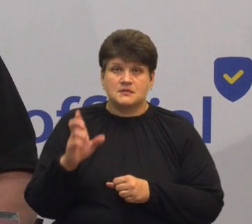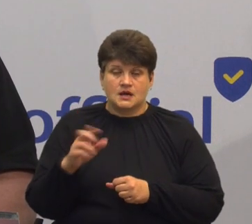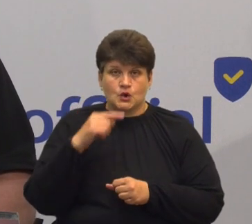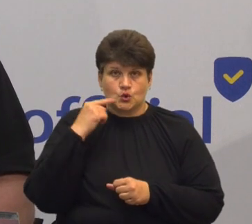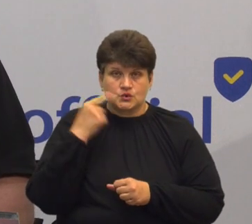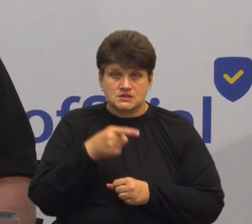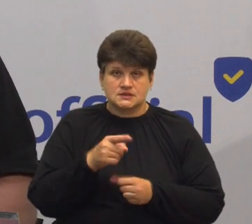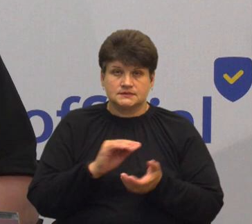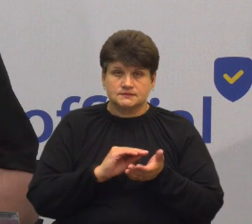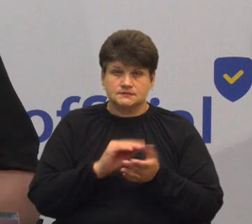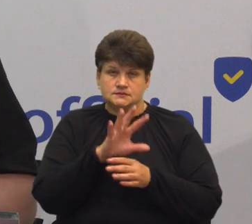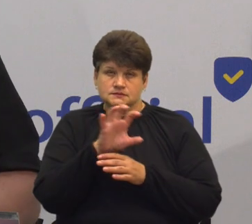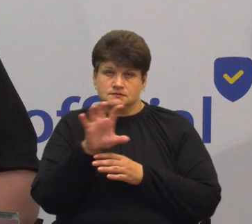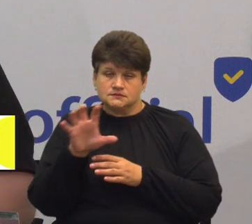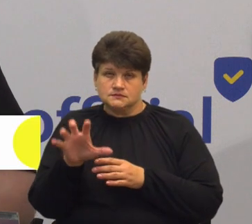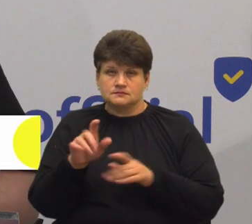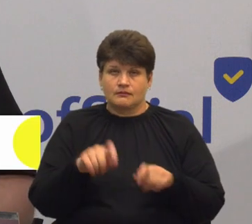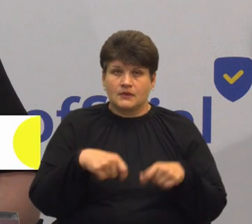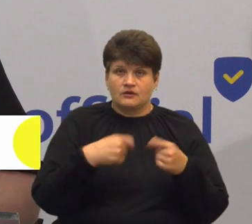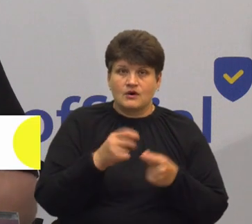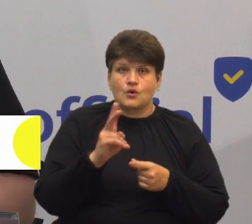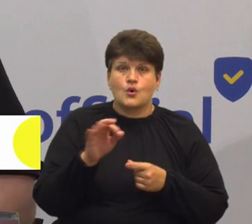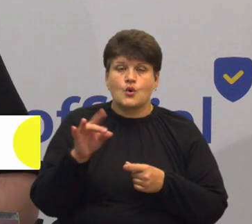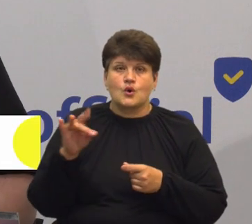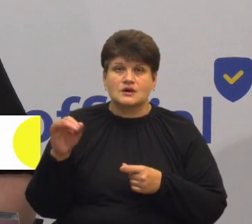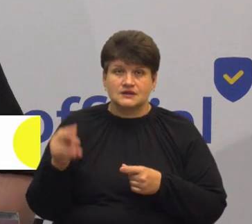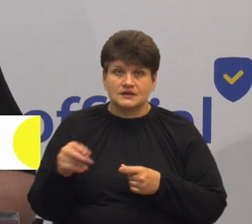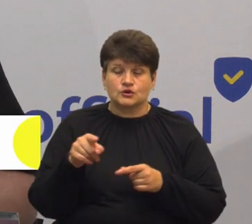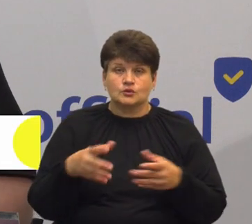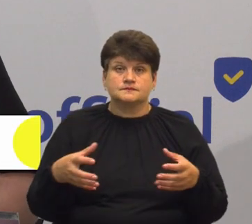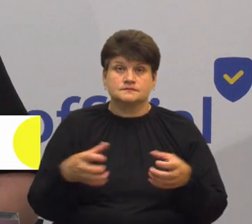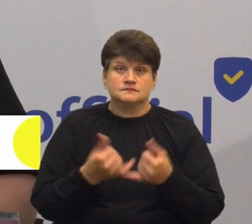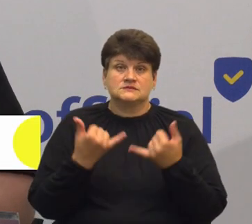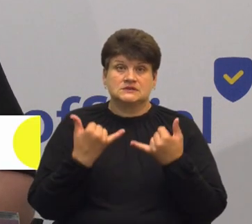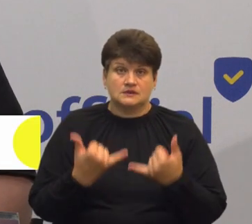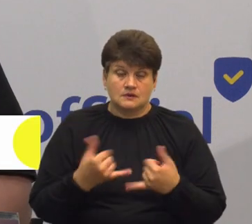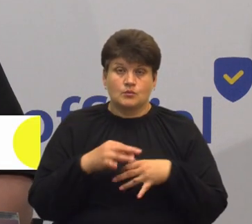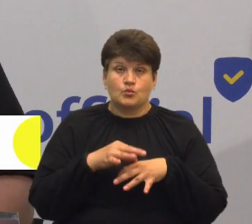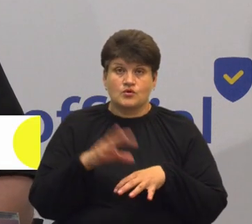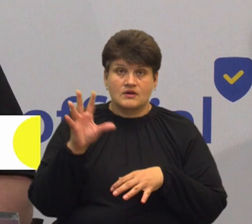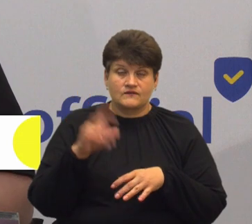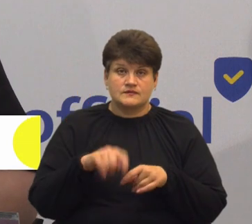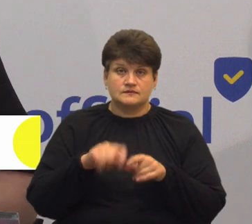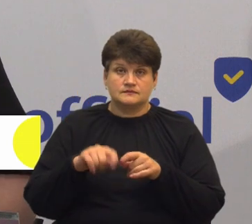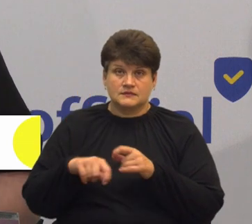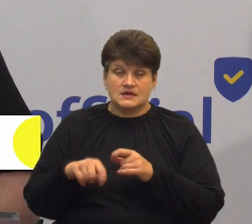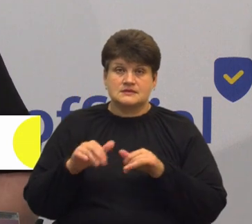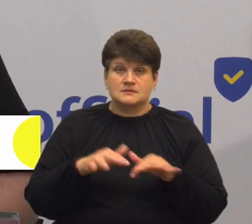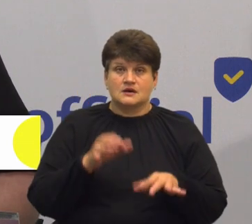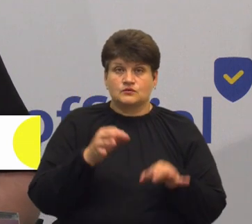документував, фотографував, передавав координати на ФСБ, Його затримали зараз, проводяться всі слідчі дії, справа йде в суд,